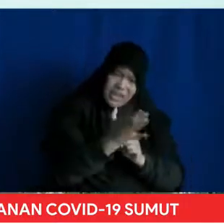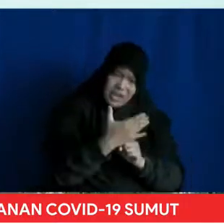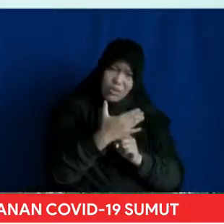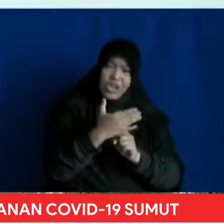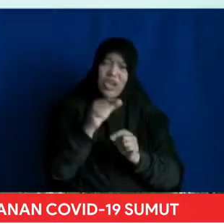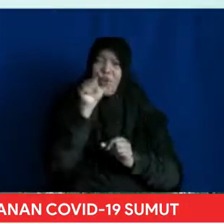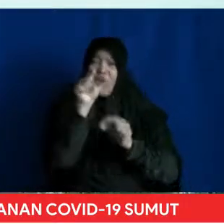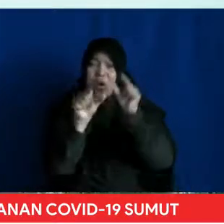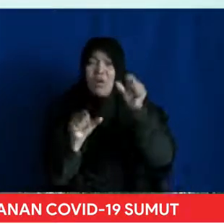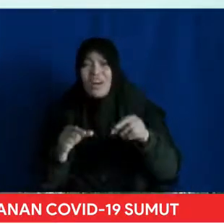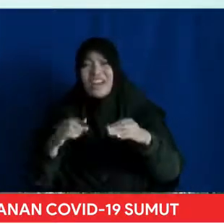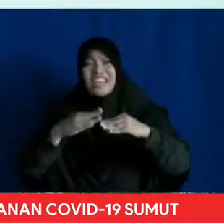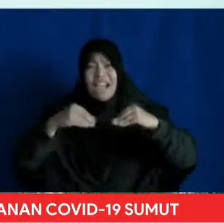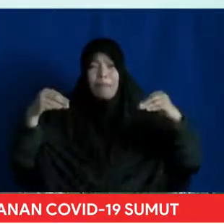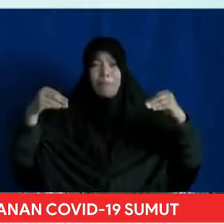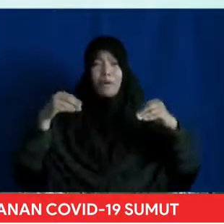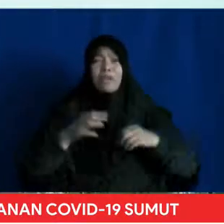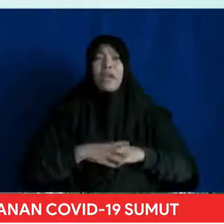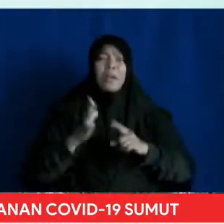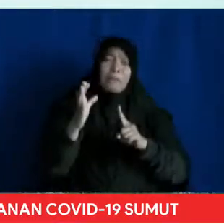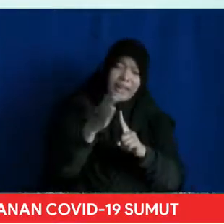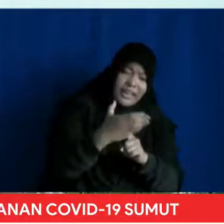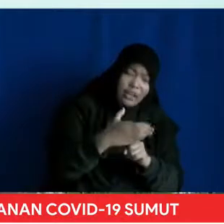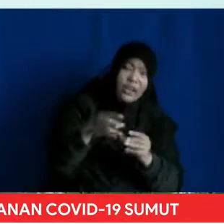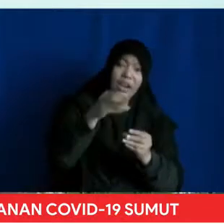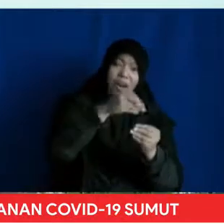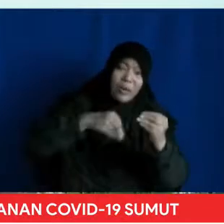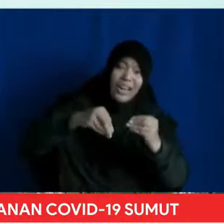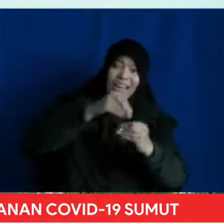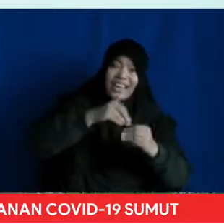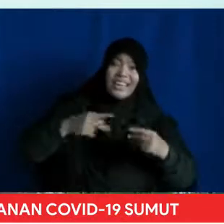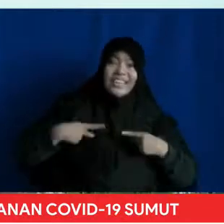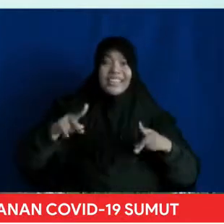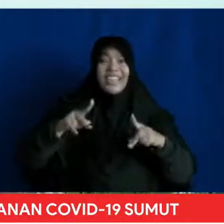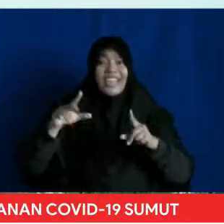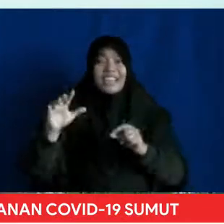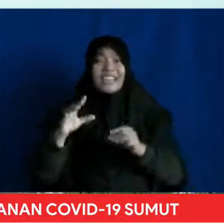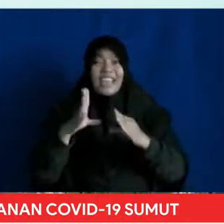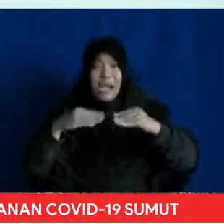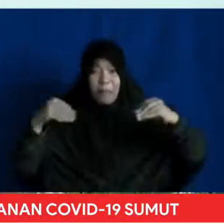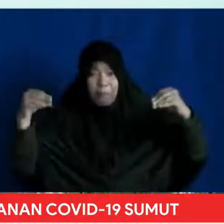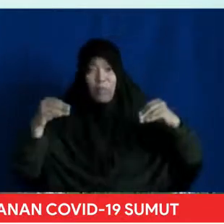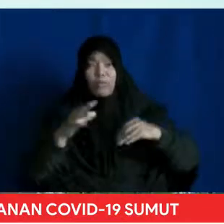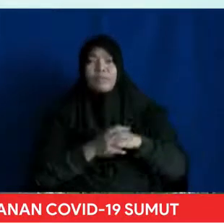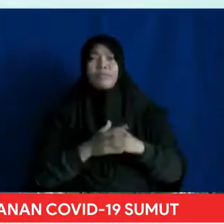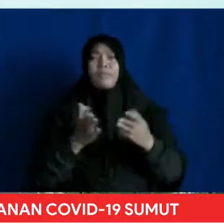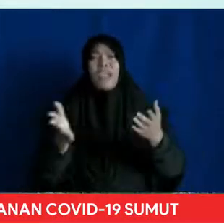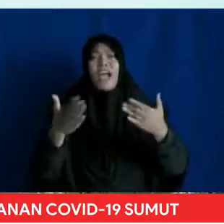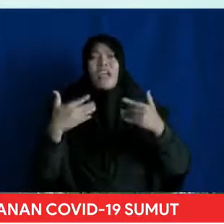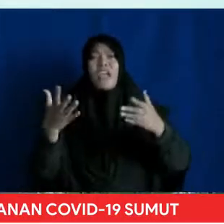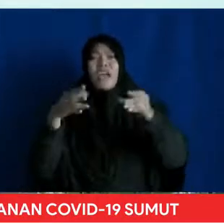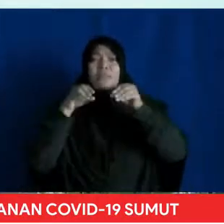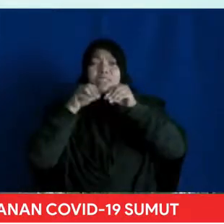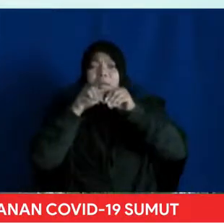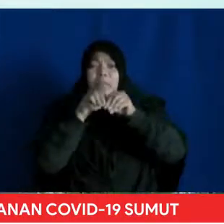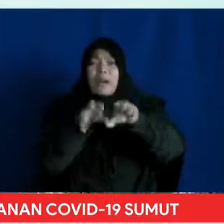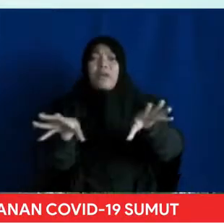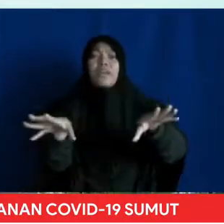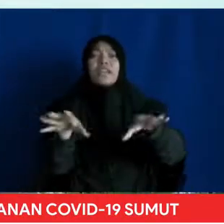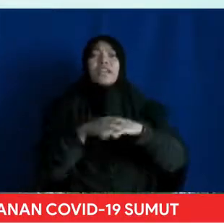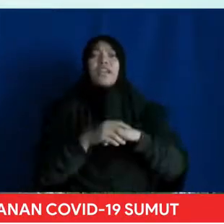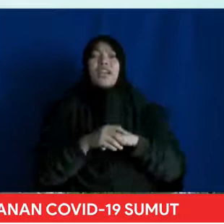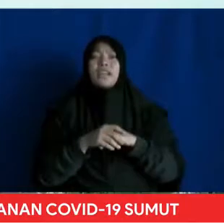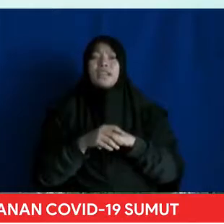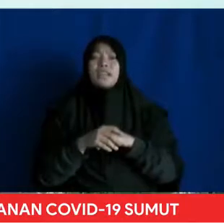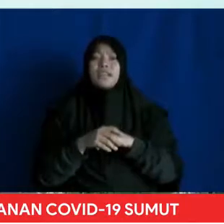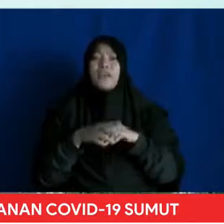kita Marilah kita lindungi keluarga kita yang ada di kampung halaman Mari kita sebarluaskan Dan kita laksanakan